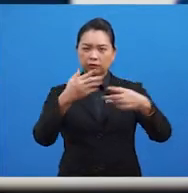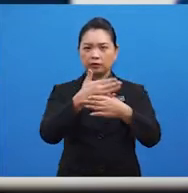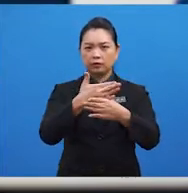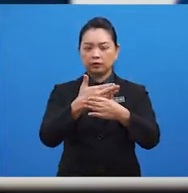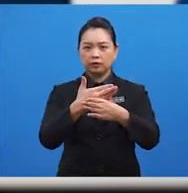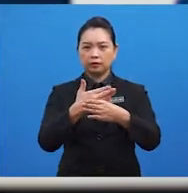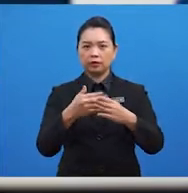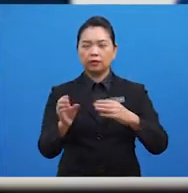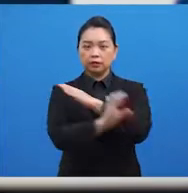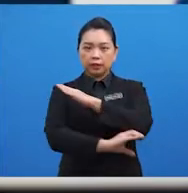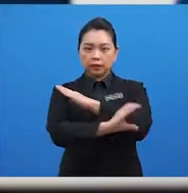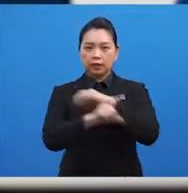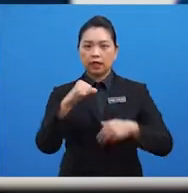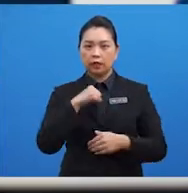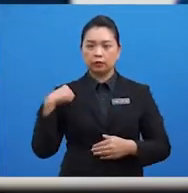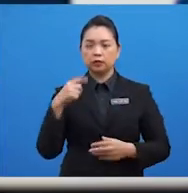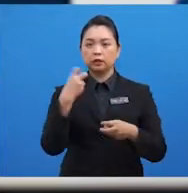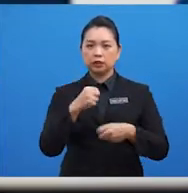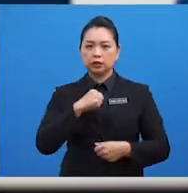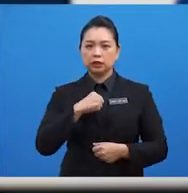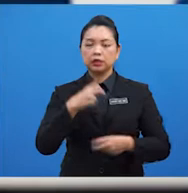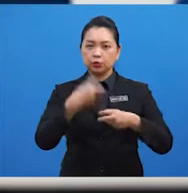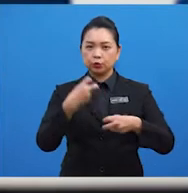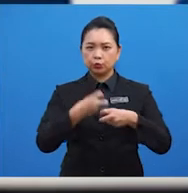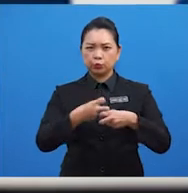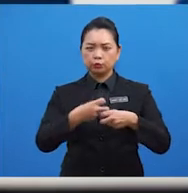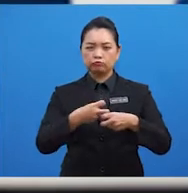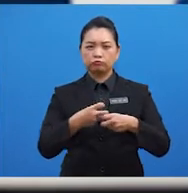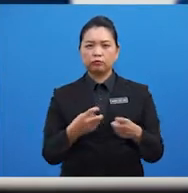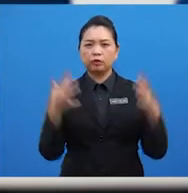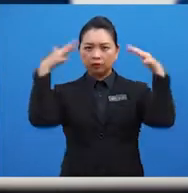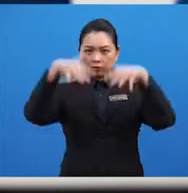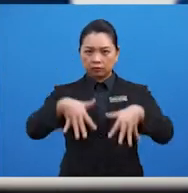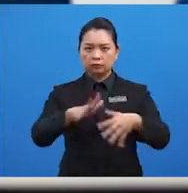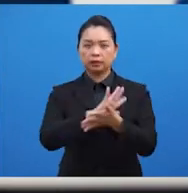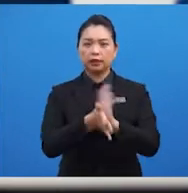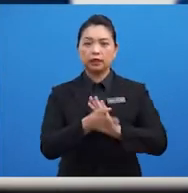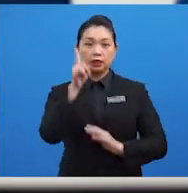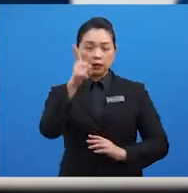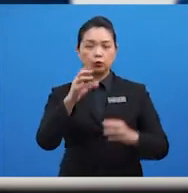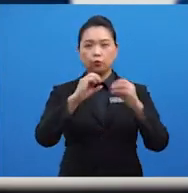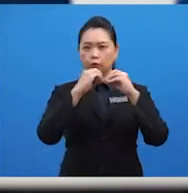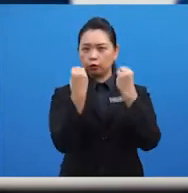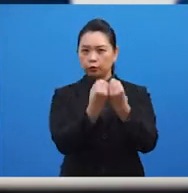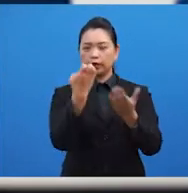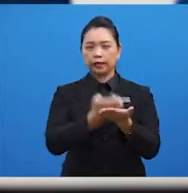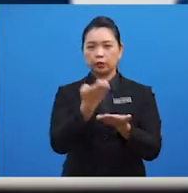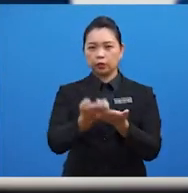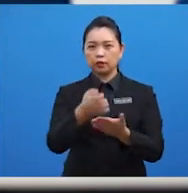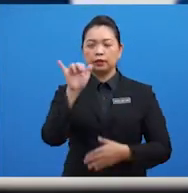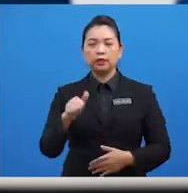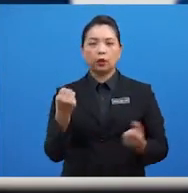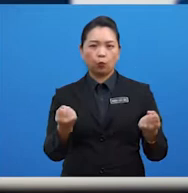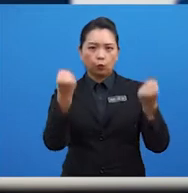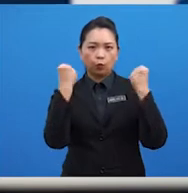negara-negara anggota sendiri menyukarkan ASEAN untuk menjadi satu organisasi ekonomi yang